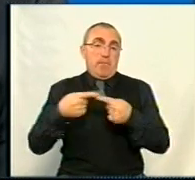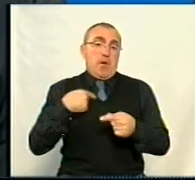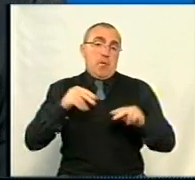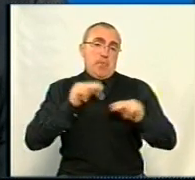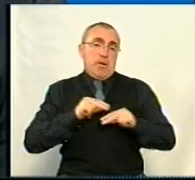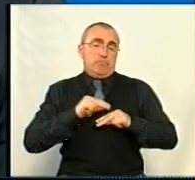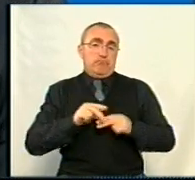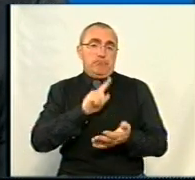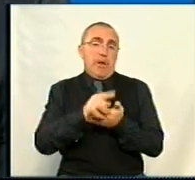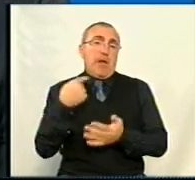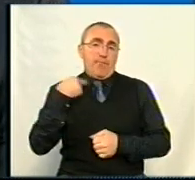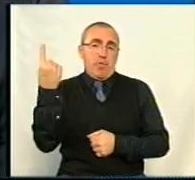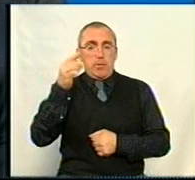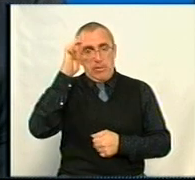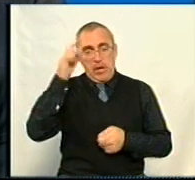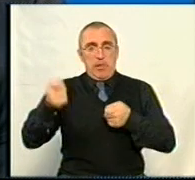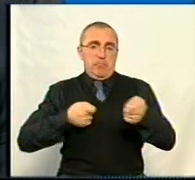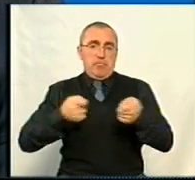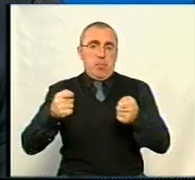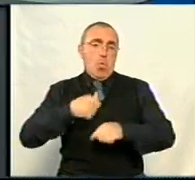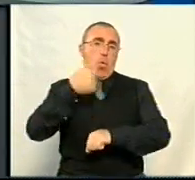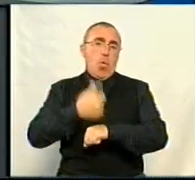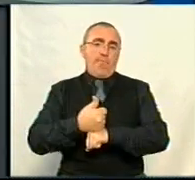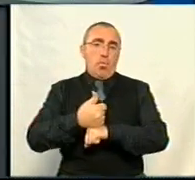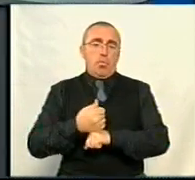працювати в Кіровоградській обласній державній адміністрації головою.